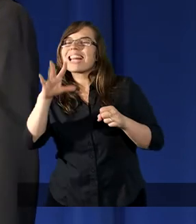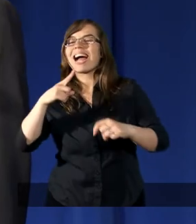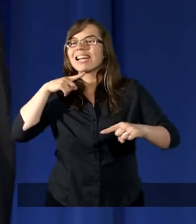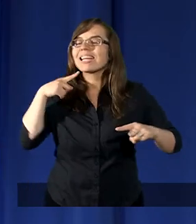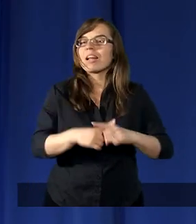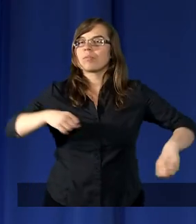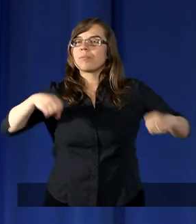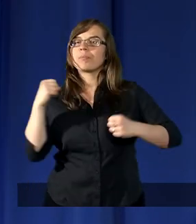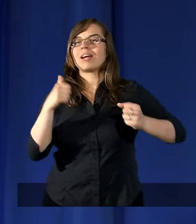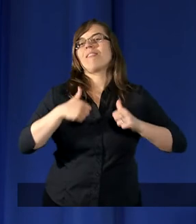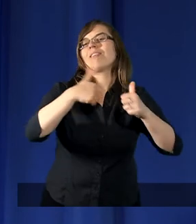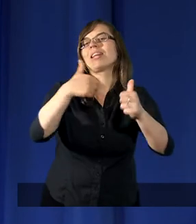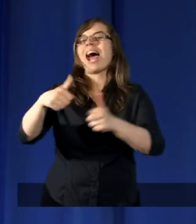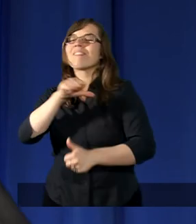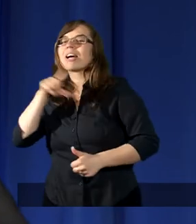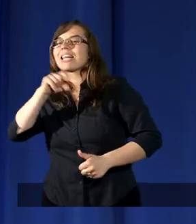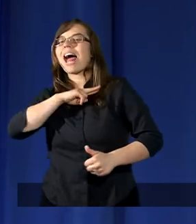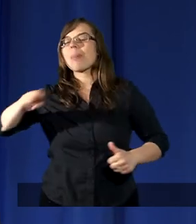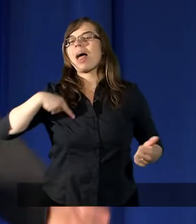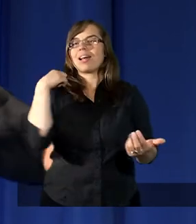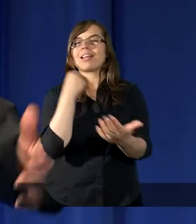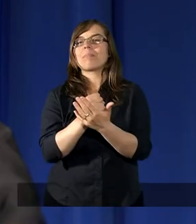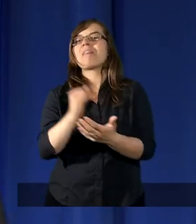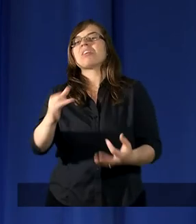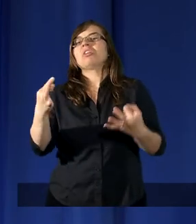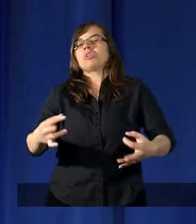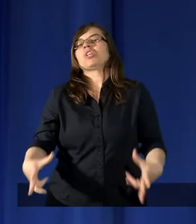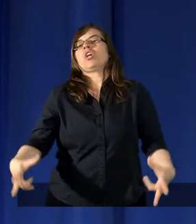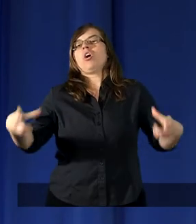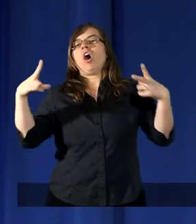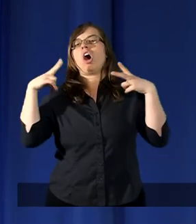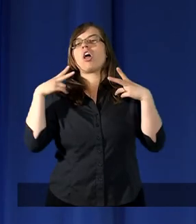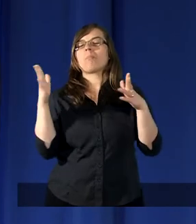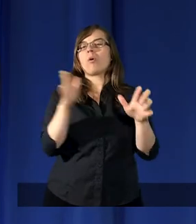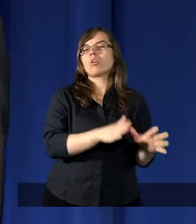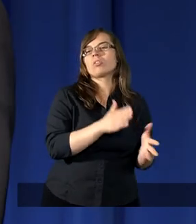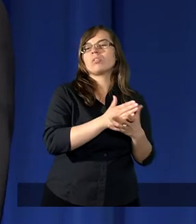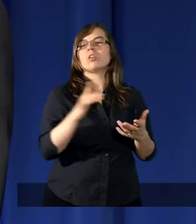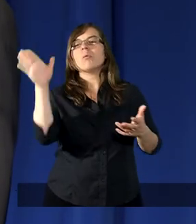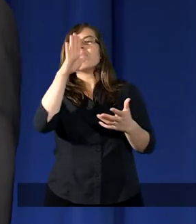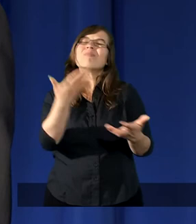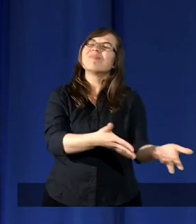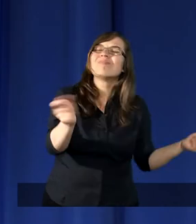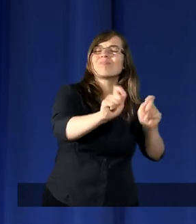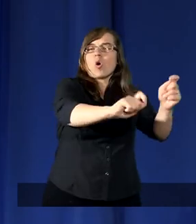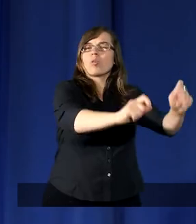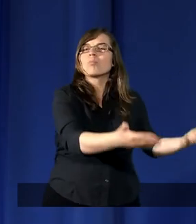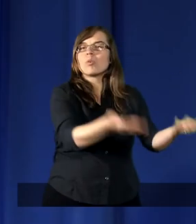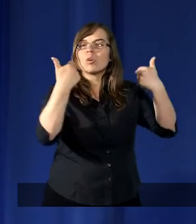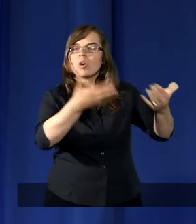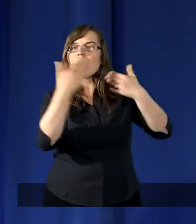stawiał się za naszą sprawę. No i dzisiaj odpoczywa. Idź zbudź go, bo go potrzebujemy.